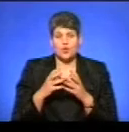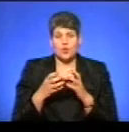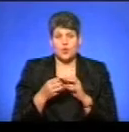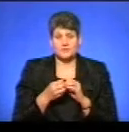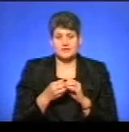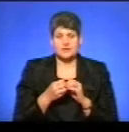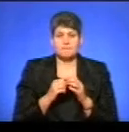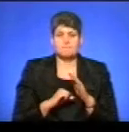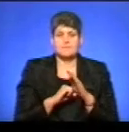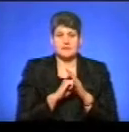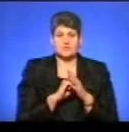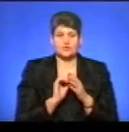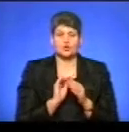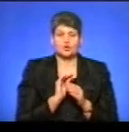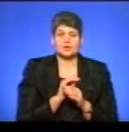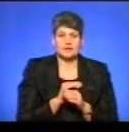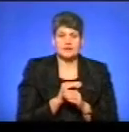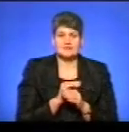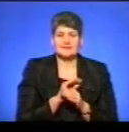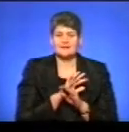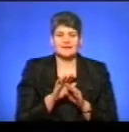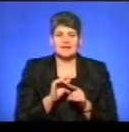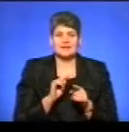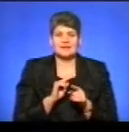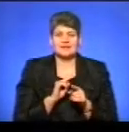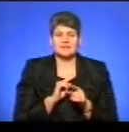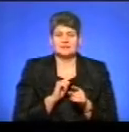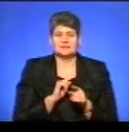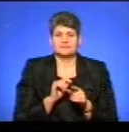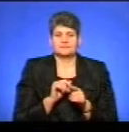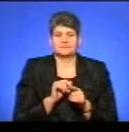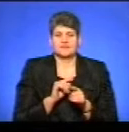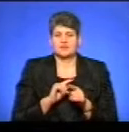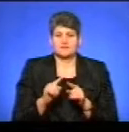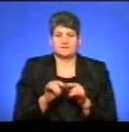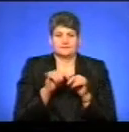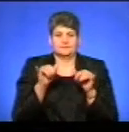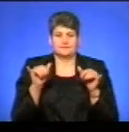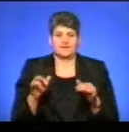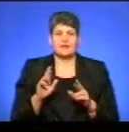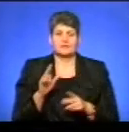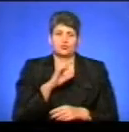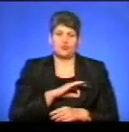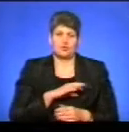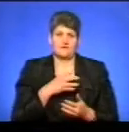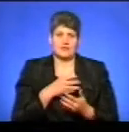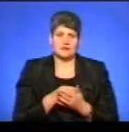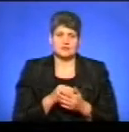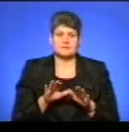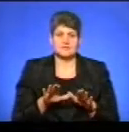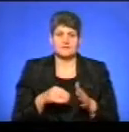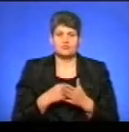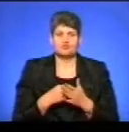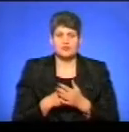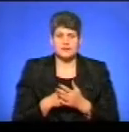базової дотації, він не росте такими темпами, як доходи, власні доходи місцевих